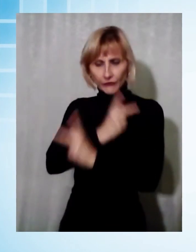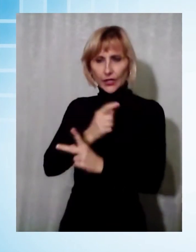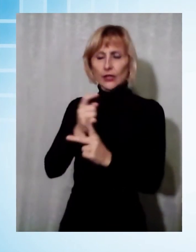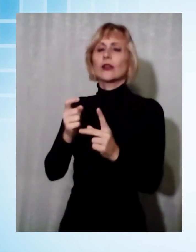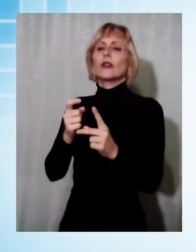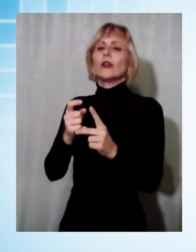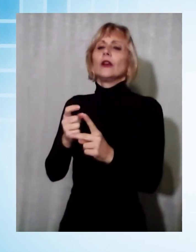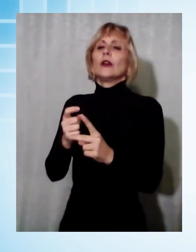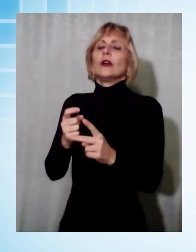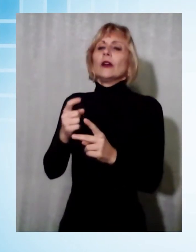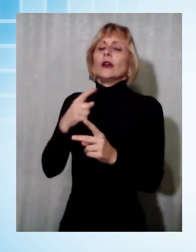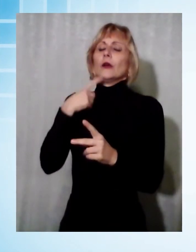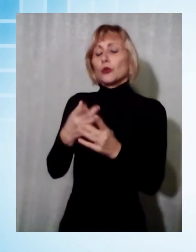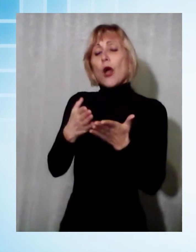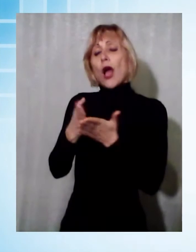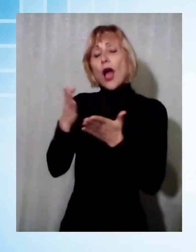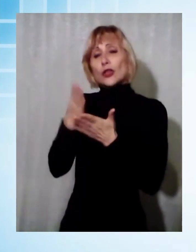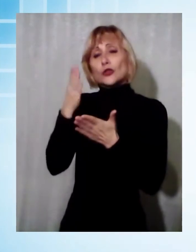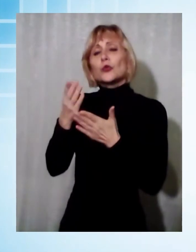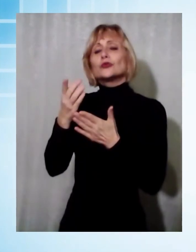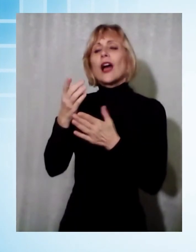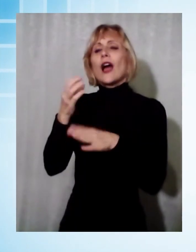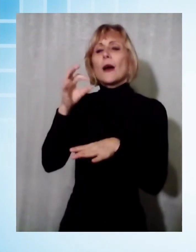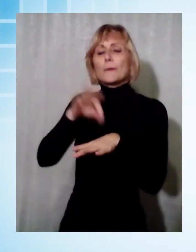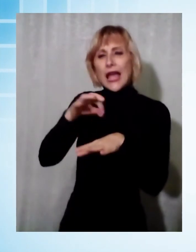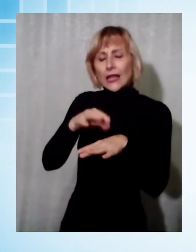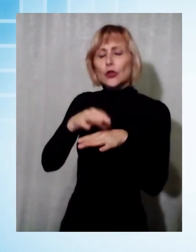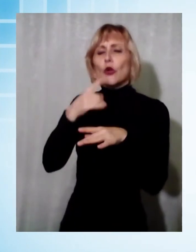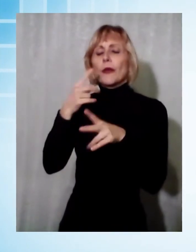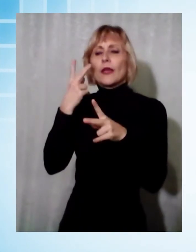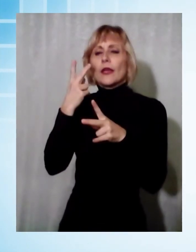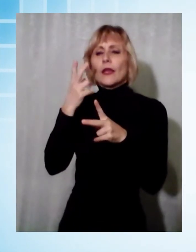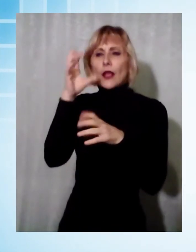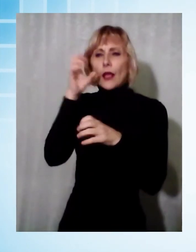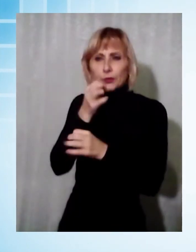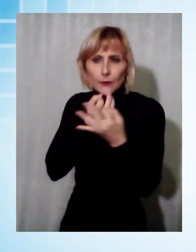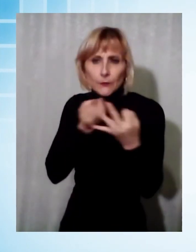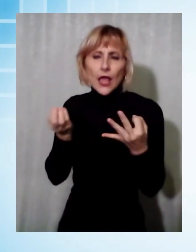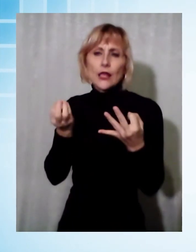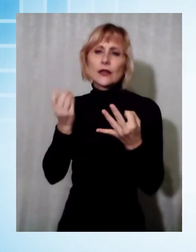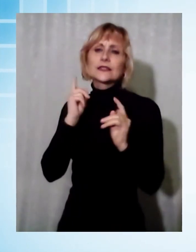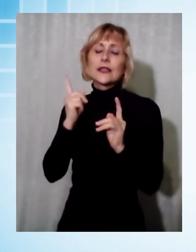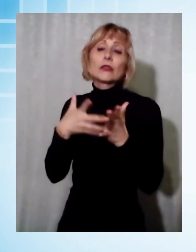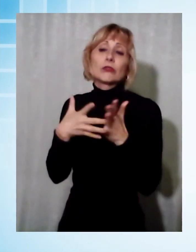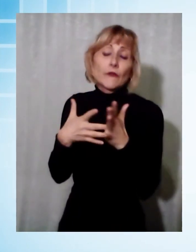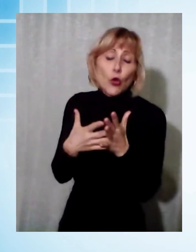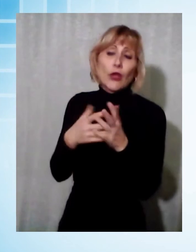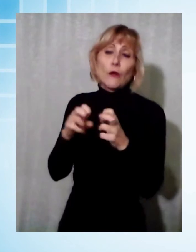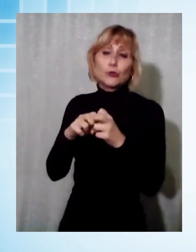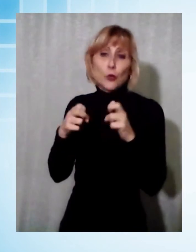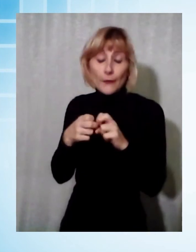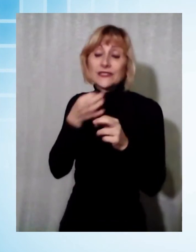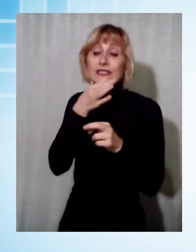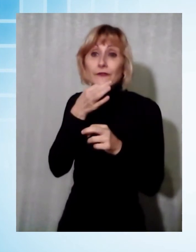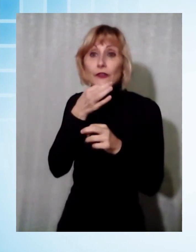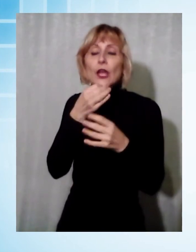aiuta il clinico e il medico nella diagnosi e chiaramente va a tutto favore della sicurezza delle pazienti.